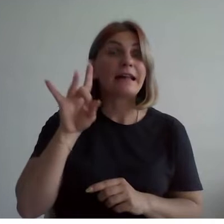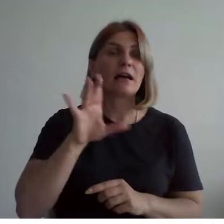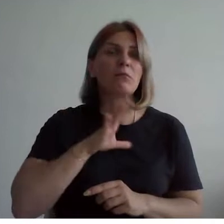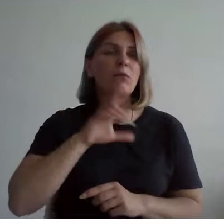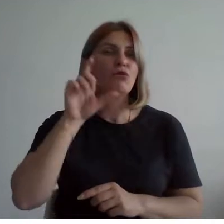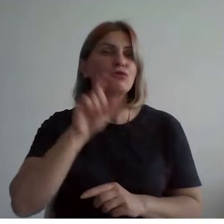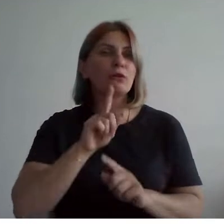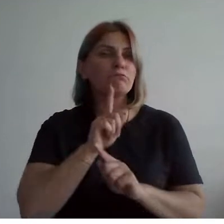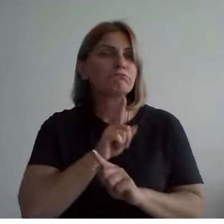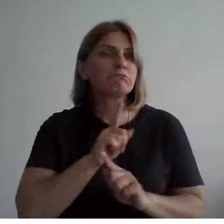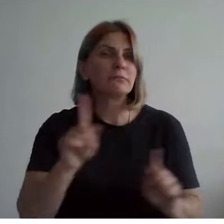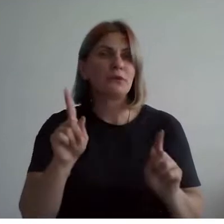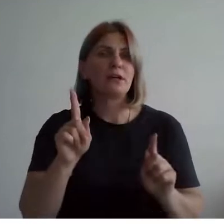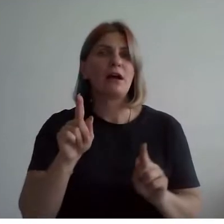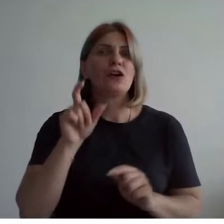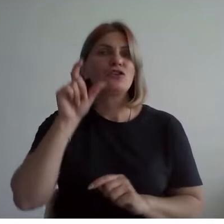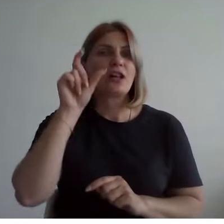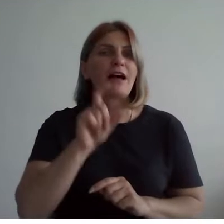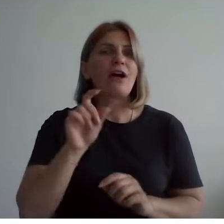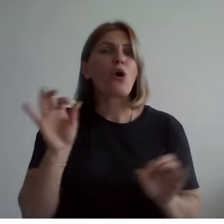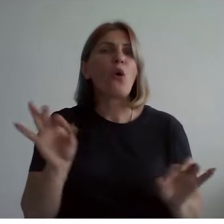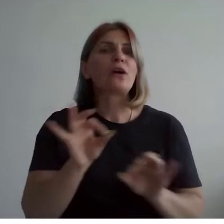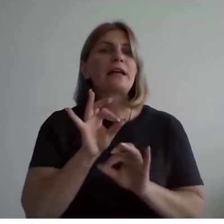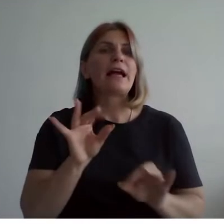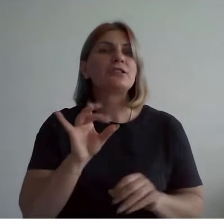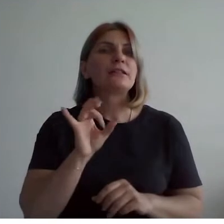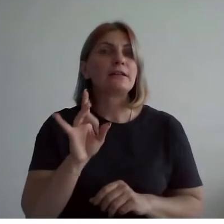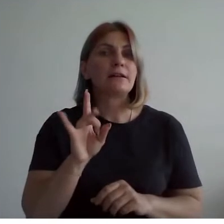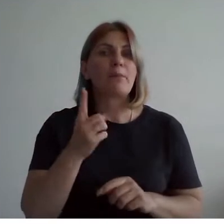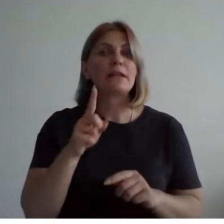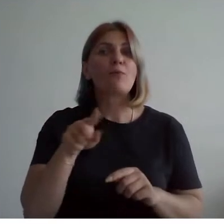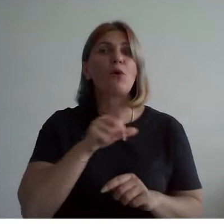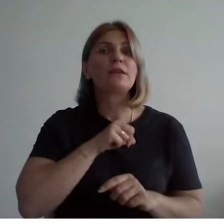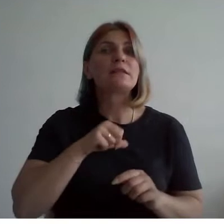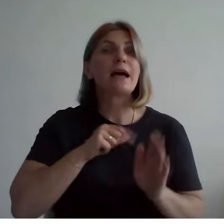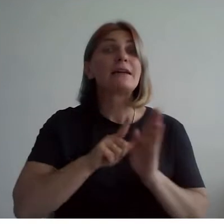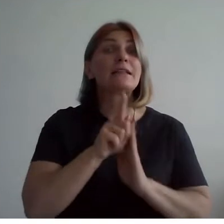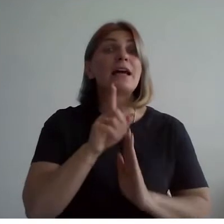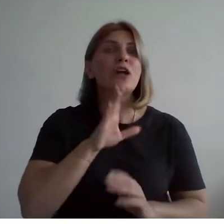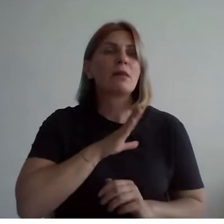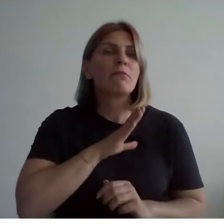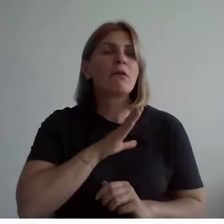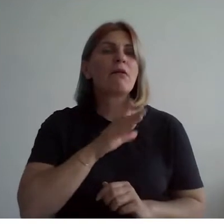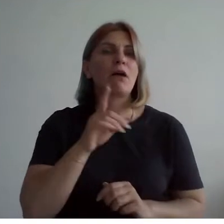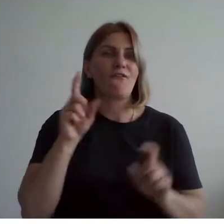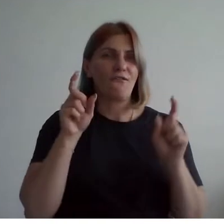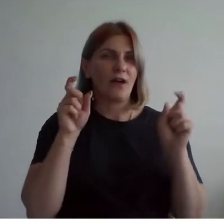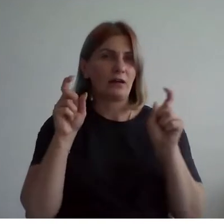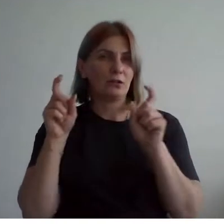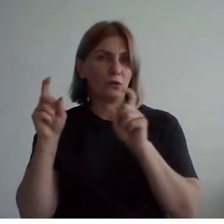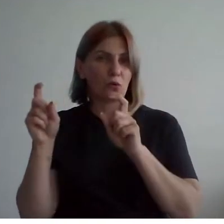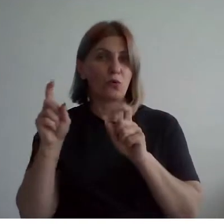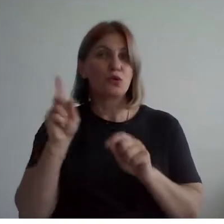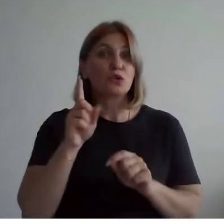человеком-оркестром, как бы мы сейчас с вами сказали. Потому что он сам изначально был фотографом, что не мешало